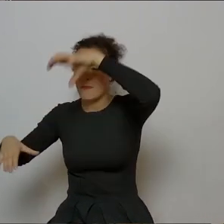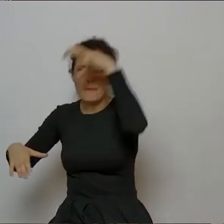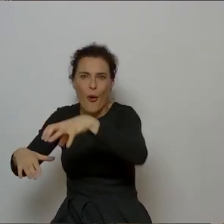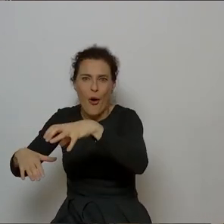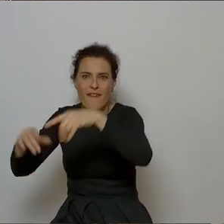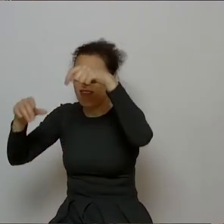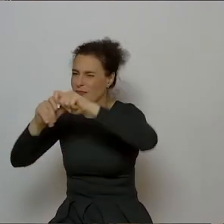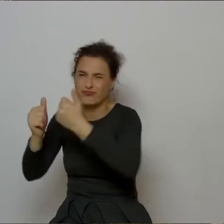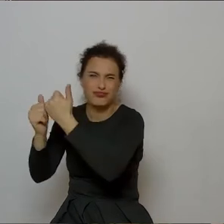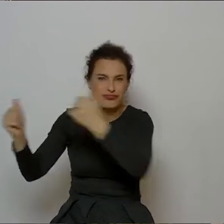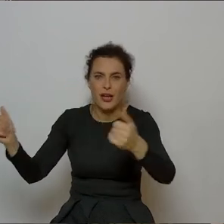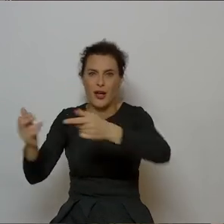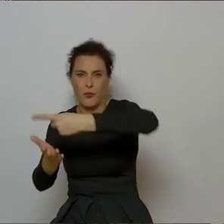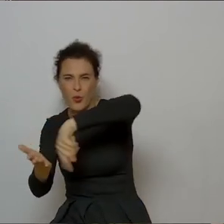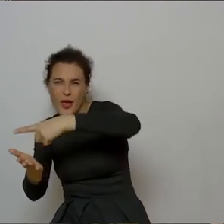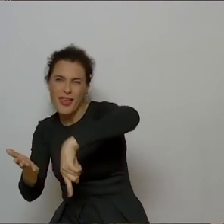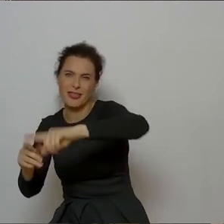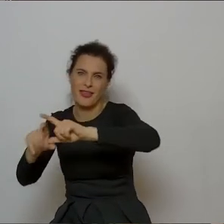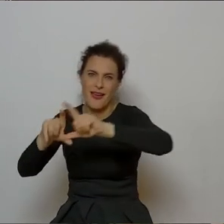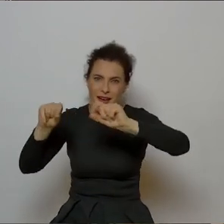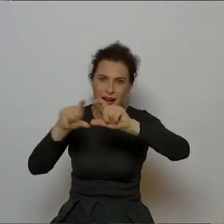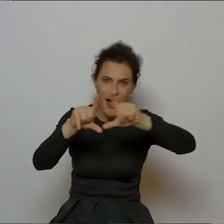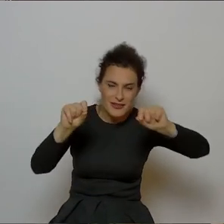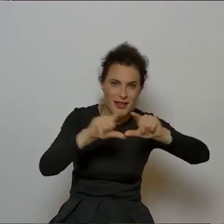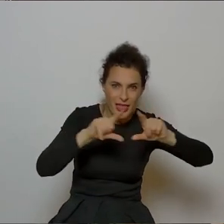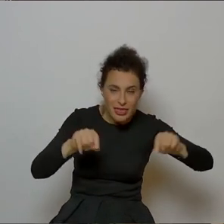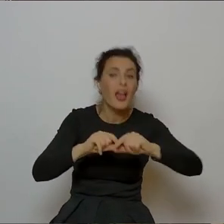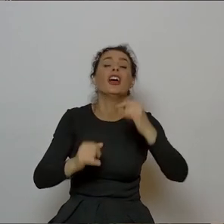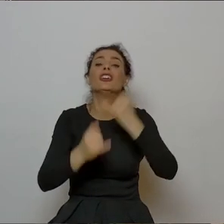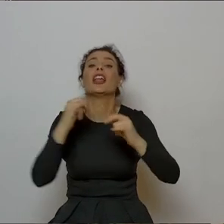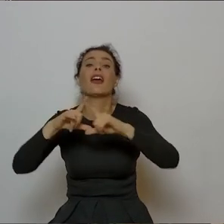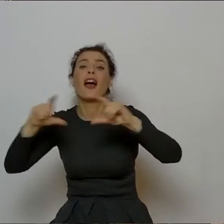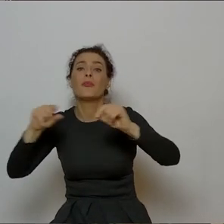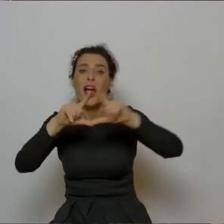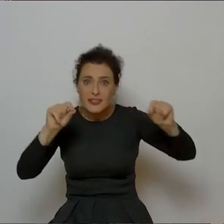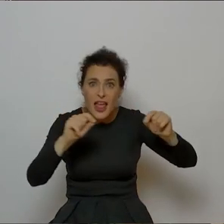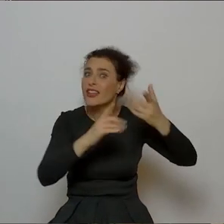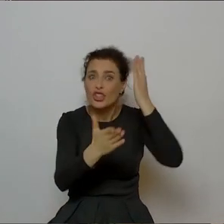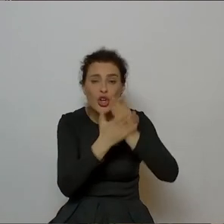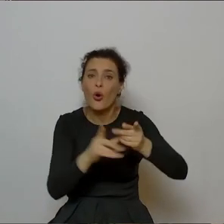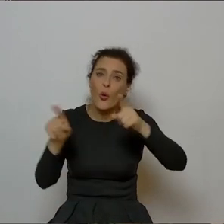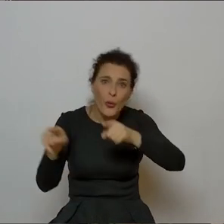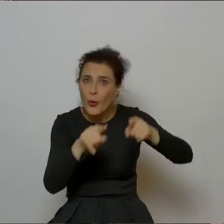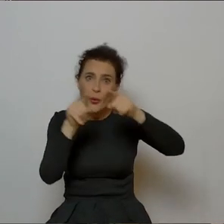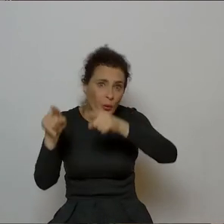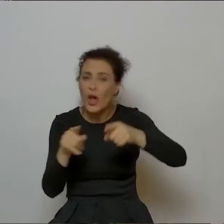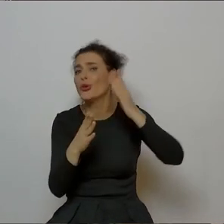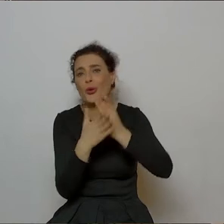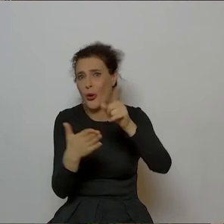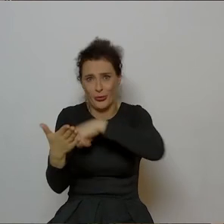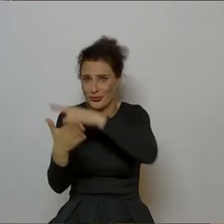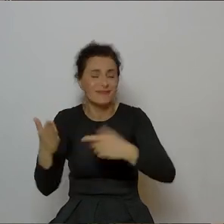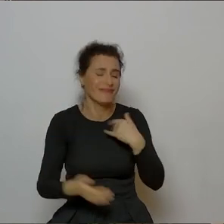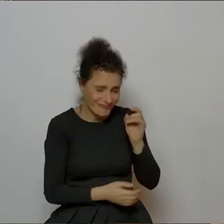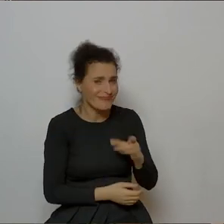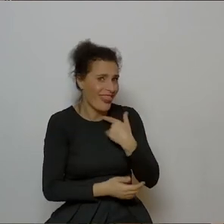było bardzo dużo płyt i kaset. Jak był to sklep z płytami, to jest niestety duża szansa, że go już nie ma, ale to... Chyba go nie ma,